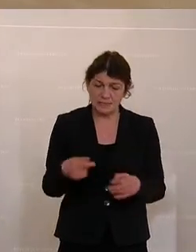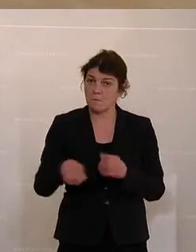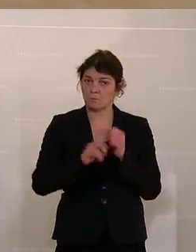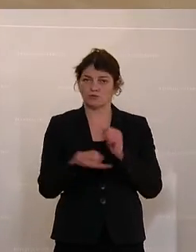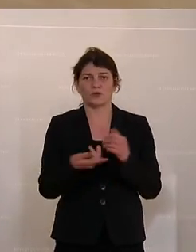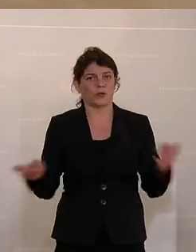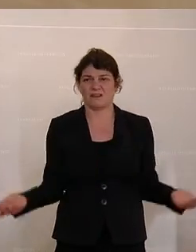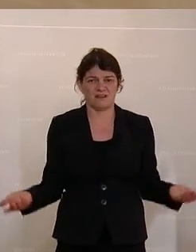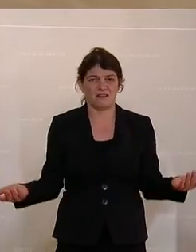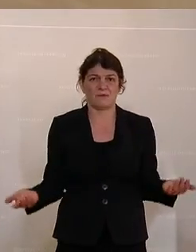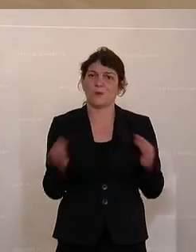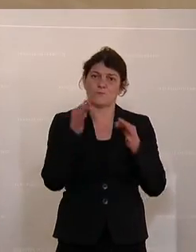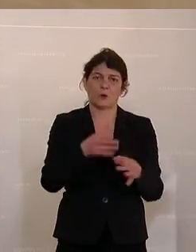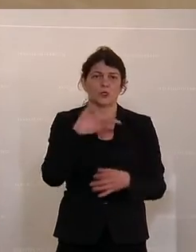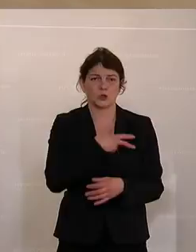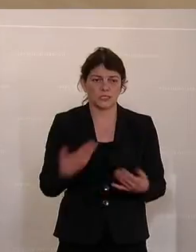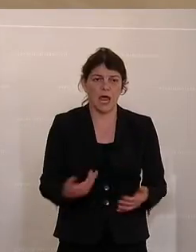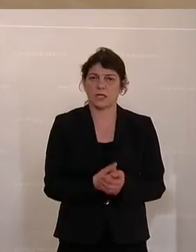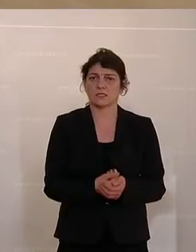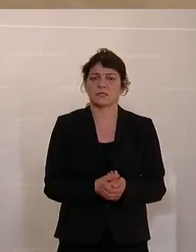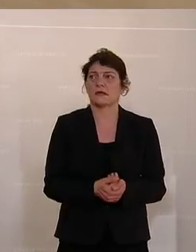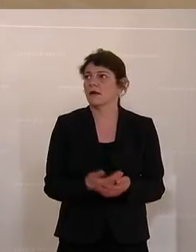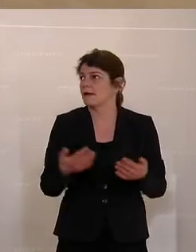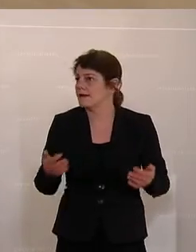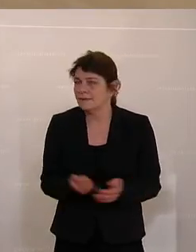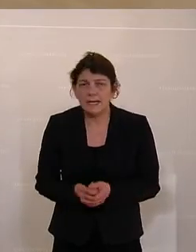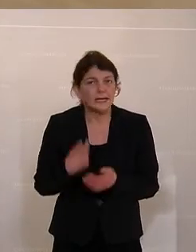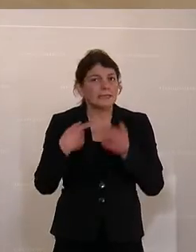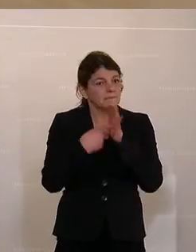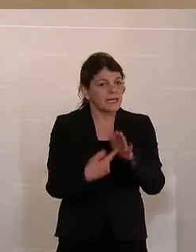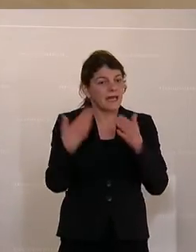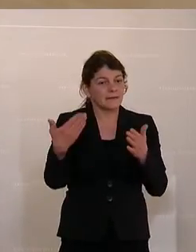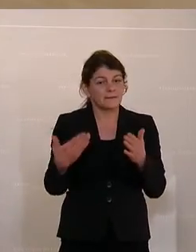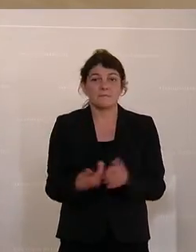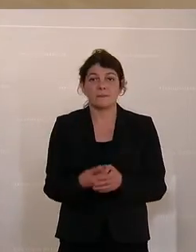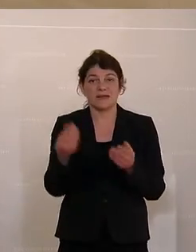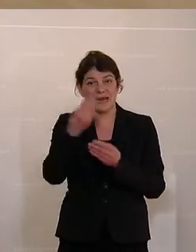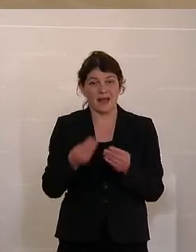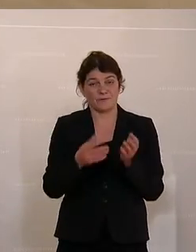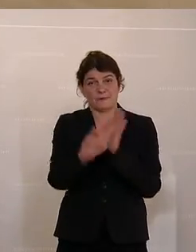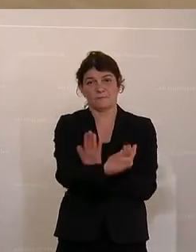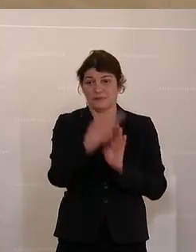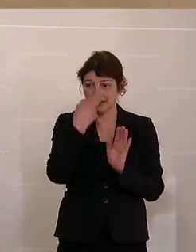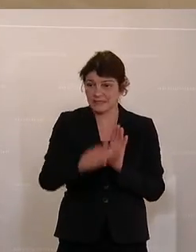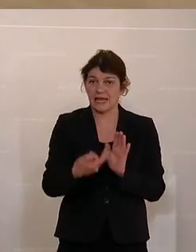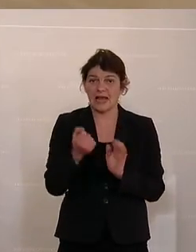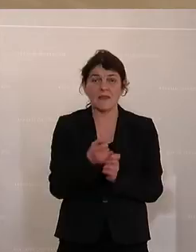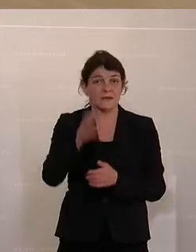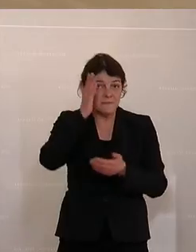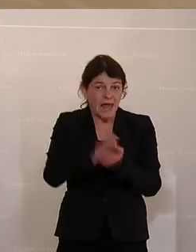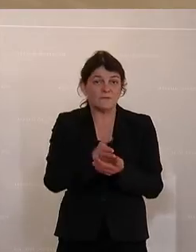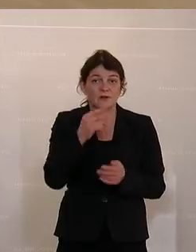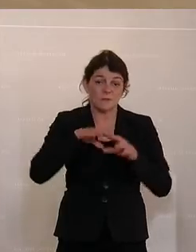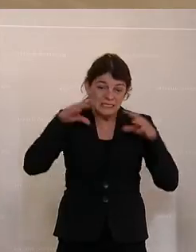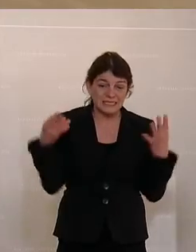für Soziales. Ich zeige dir diese Grafik. Hier siehst du die Hälfte des